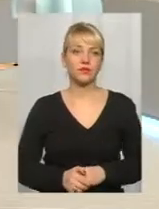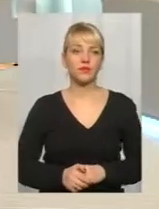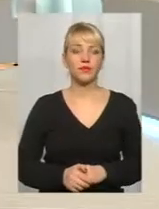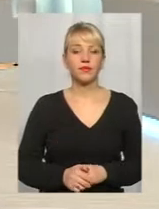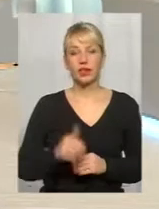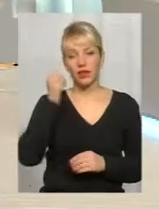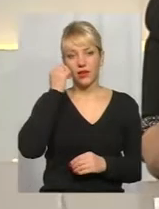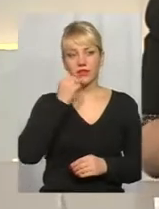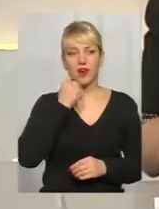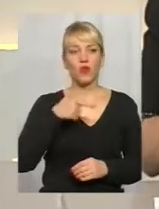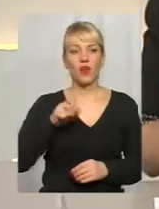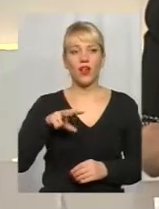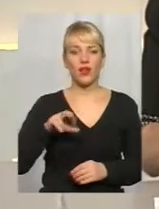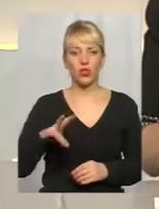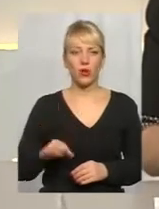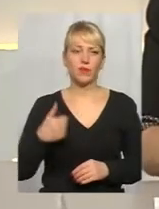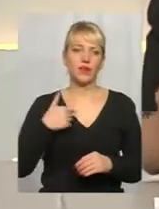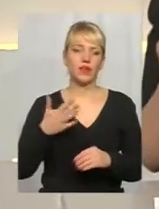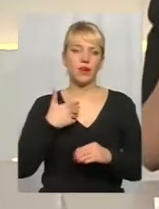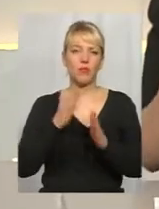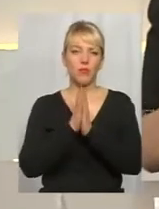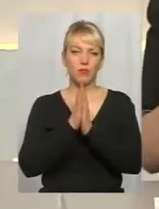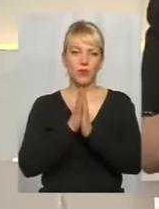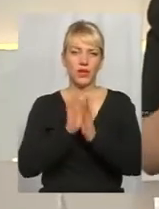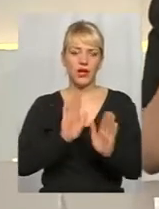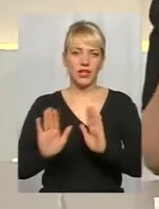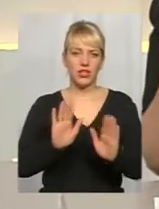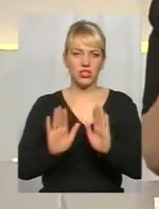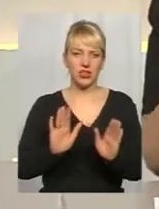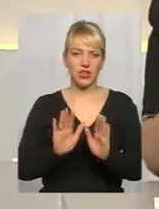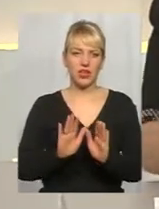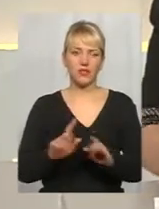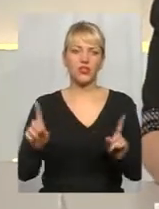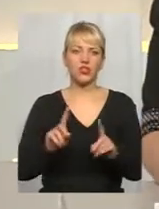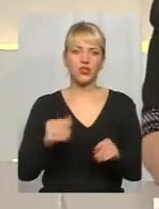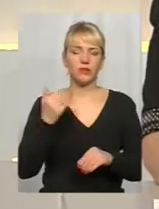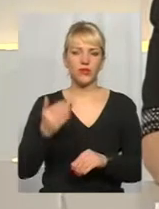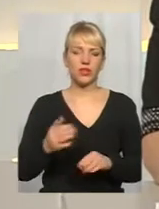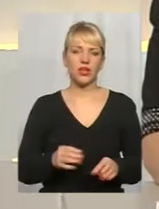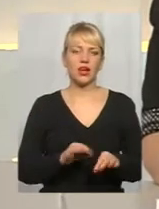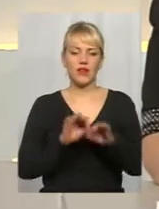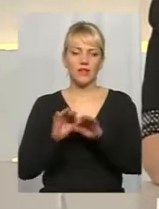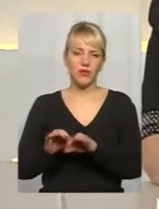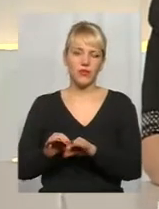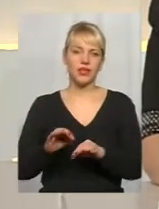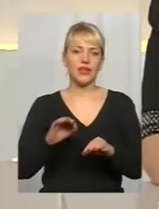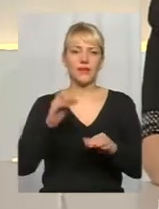Дякую, пані Галино. Давайте я попрошу режисерів, перепрошую, щоб вони все ж таки вивели список